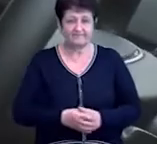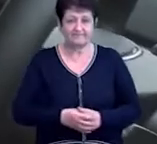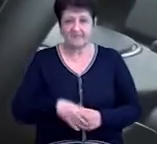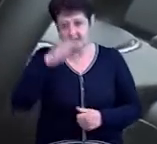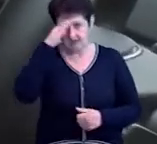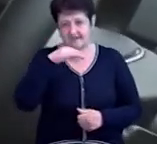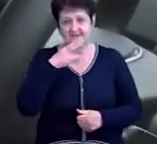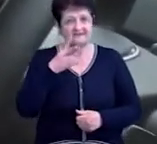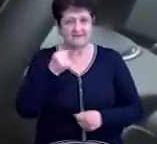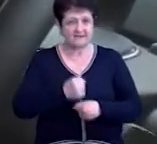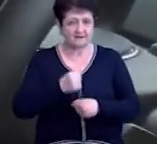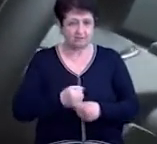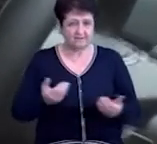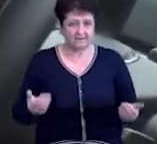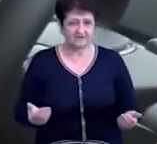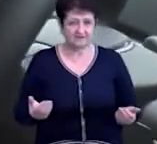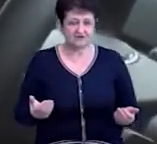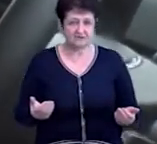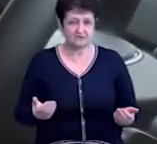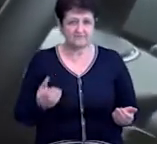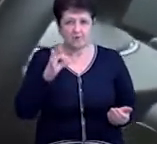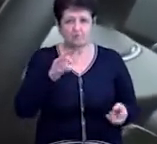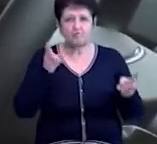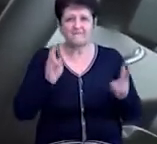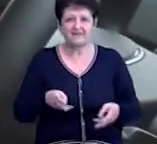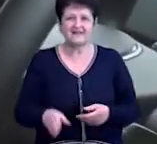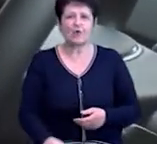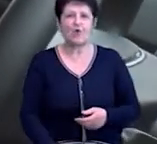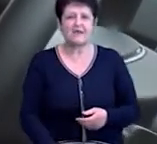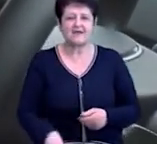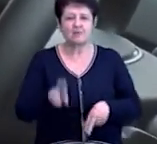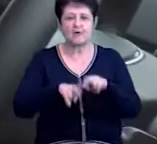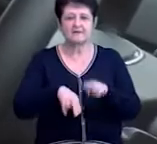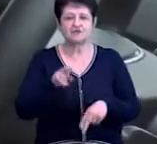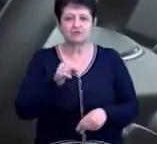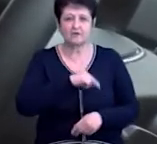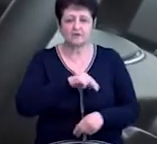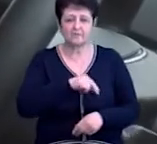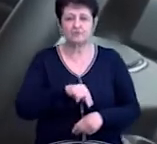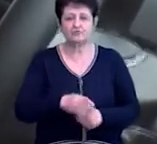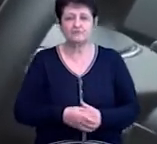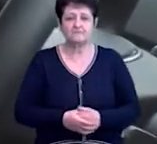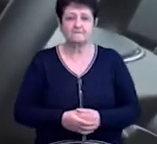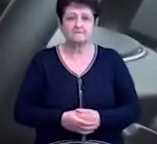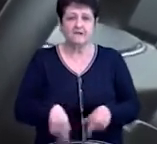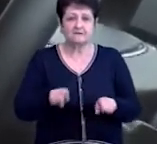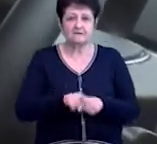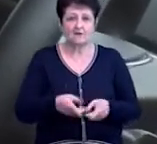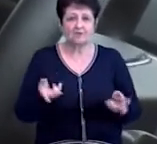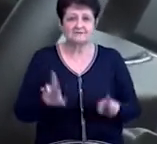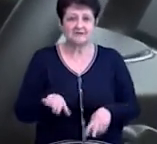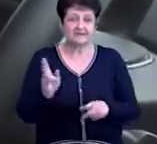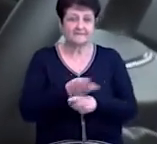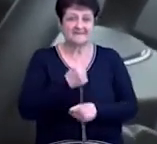Отець не працює зараз, він повредив колено, раніше працював на стройці, він зберігав сім'ю. А так як зараз залишився без